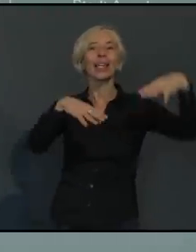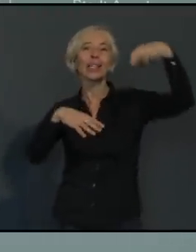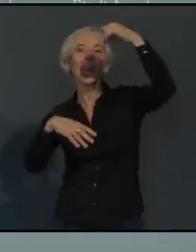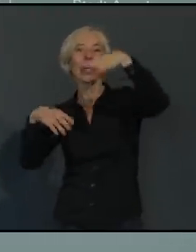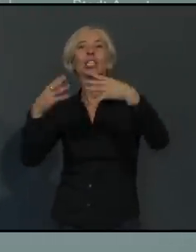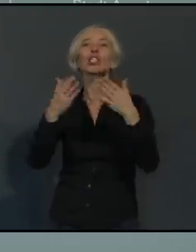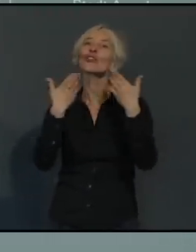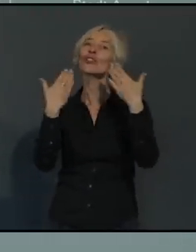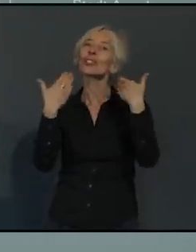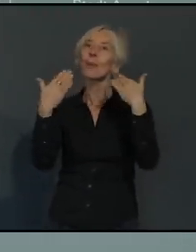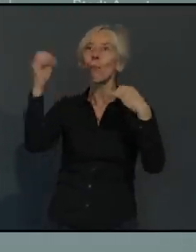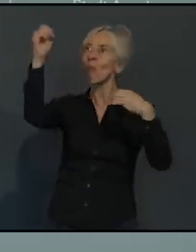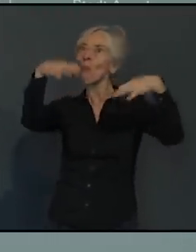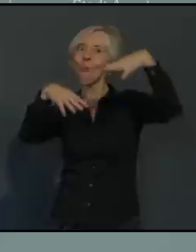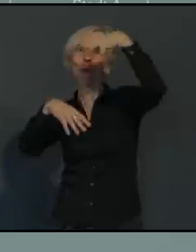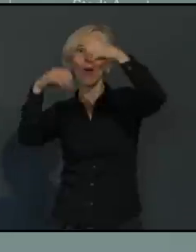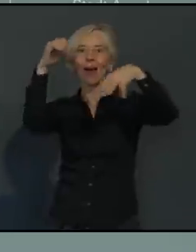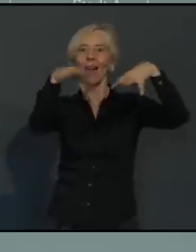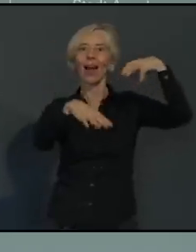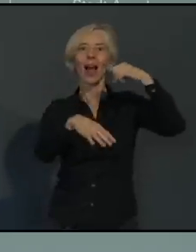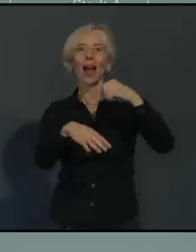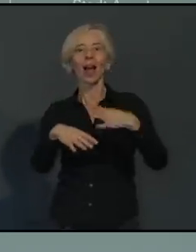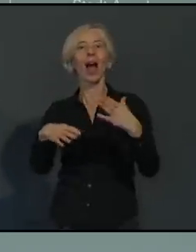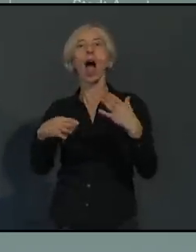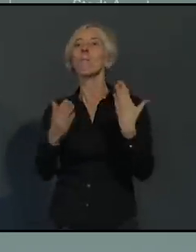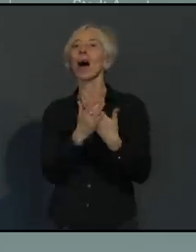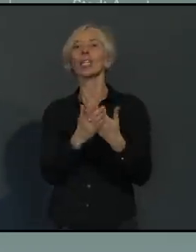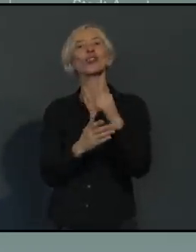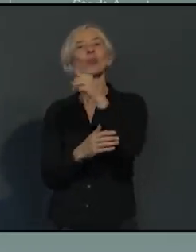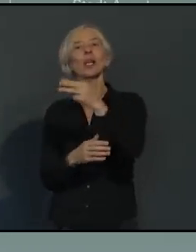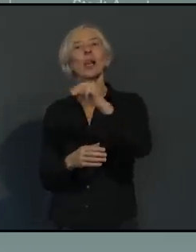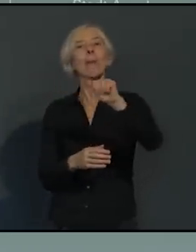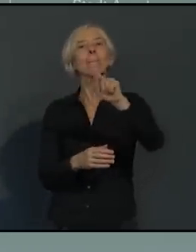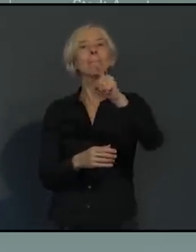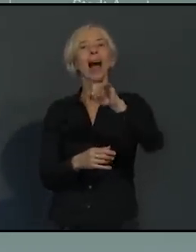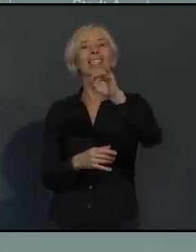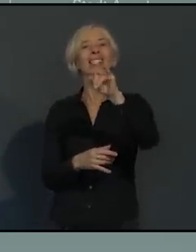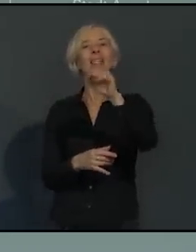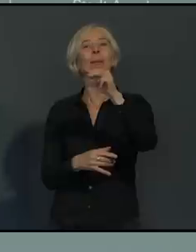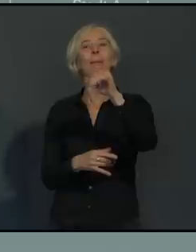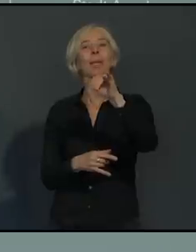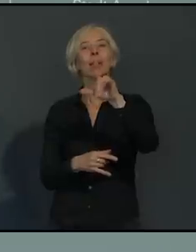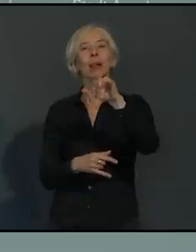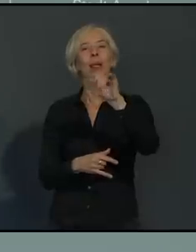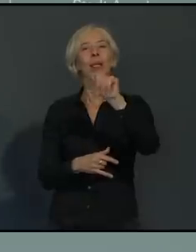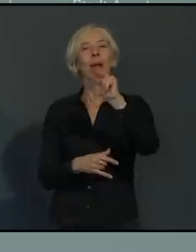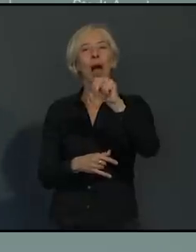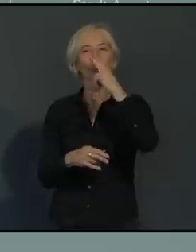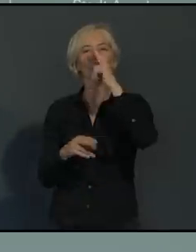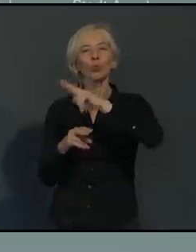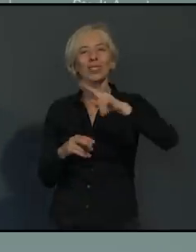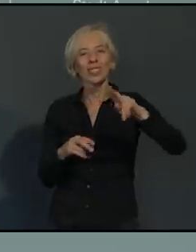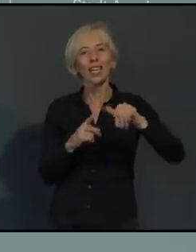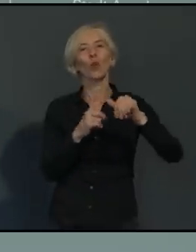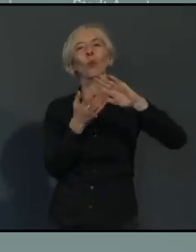stimmungsvolle Beleuchtung, sei es beim Maximilian Museum, beim Manzu-Brunnen am Martin-Luther-Platz oder in der Anna